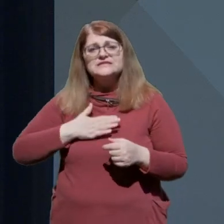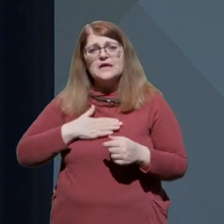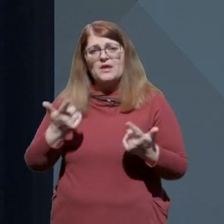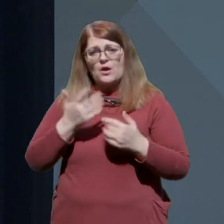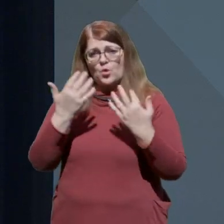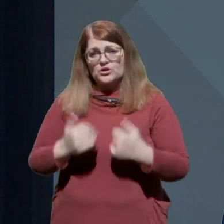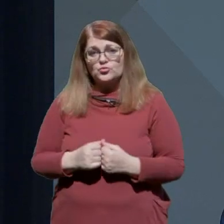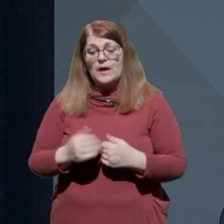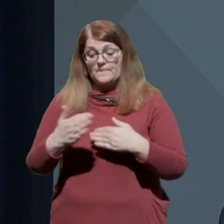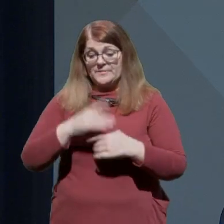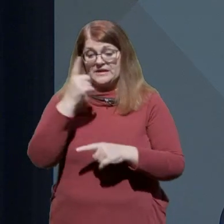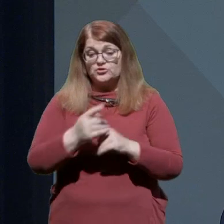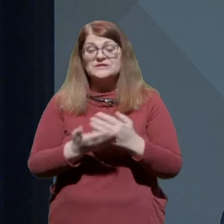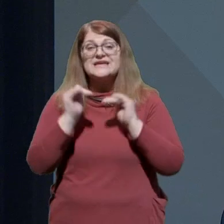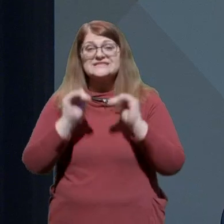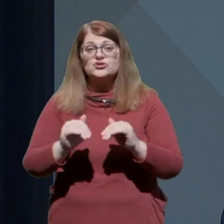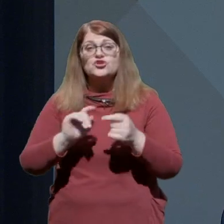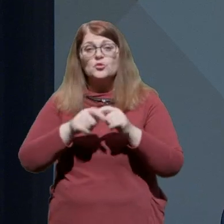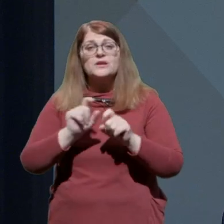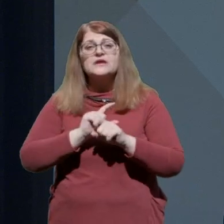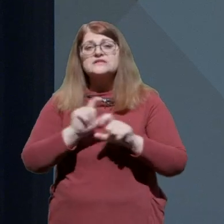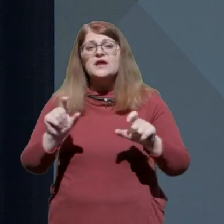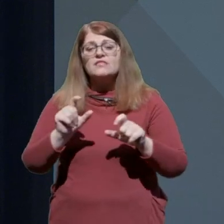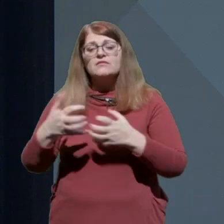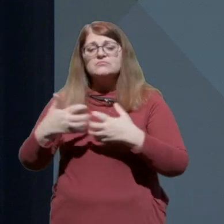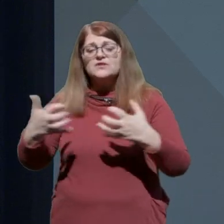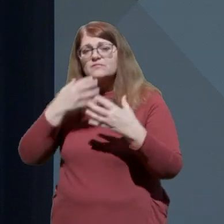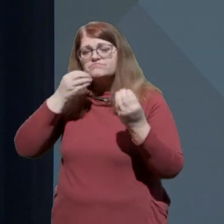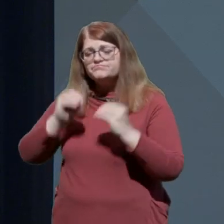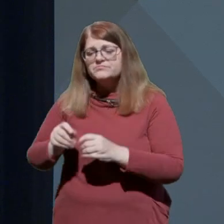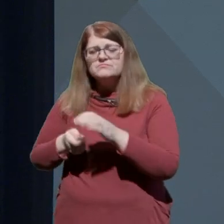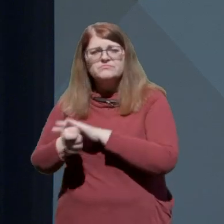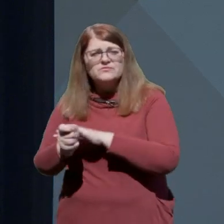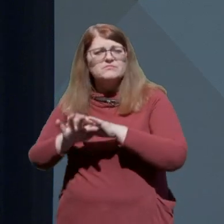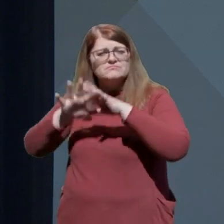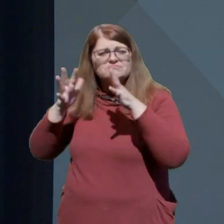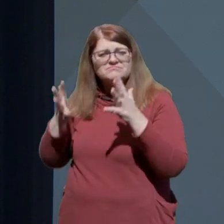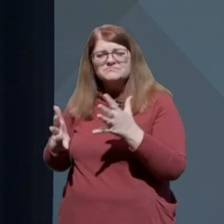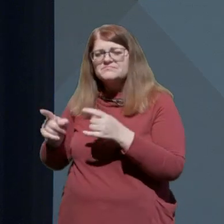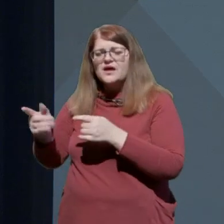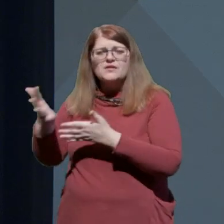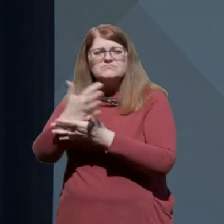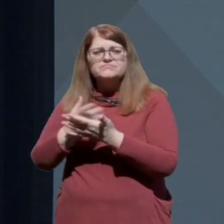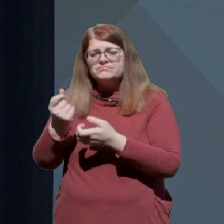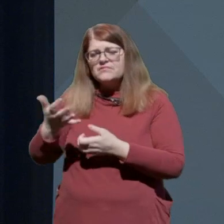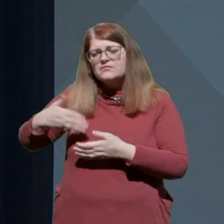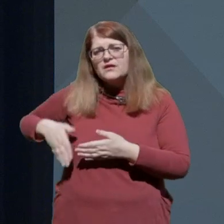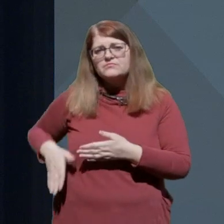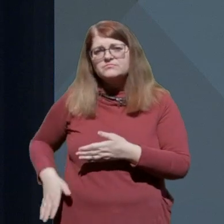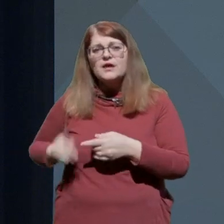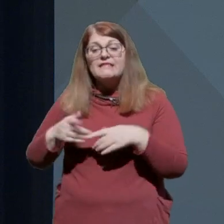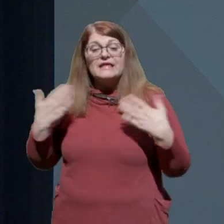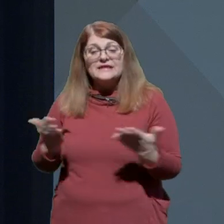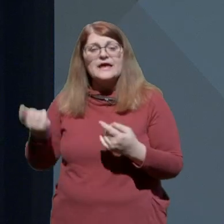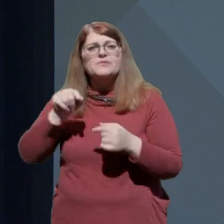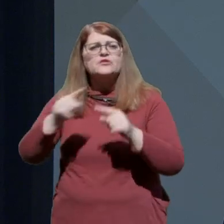zaščitne opreme zaradi razpada trga, protekcij, obilice koristolovcev in hitenja prihaja